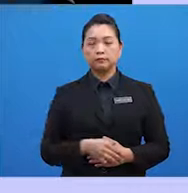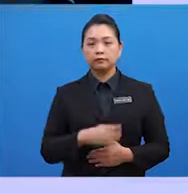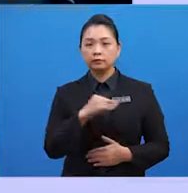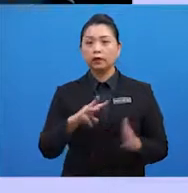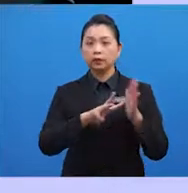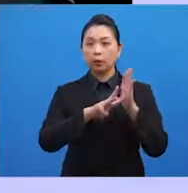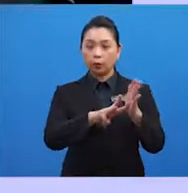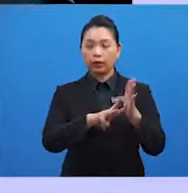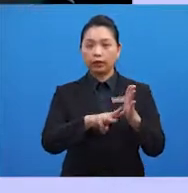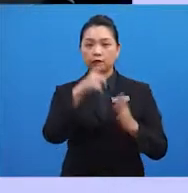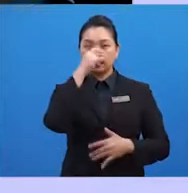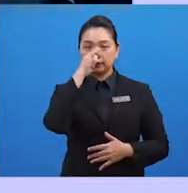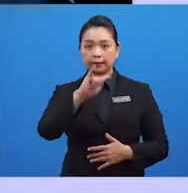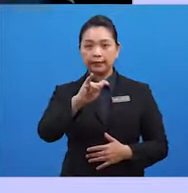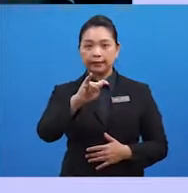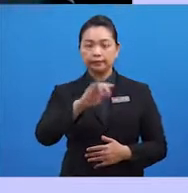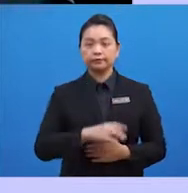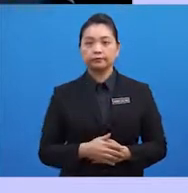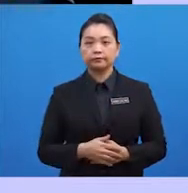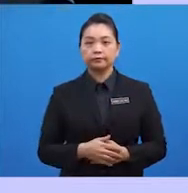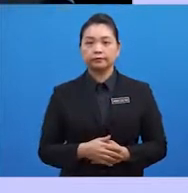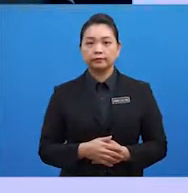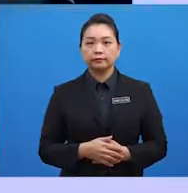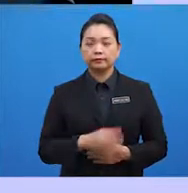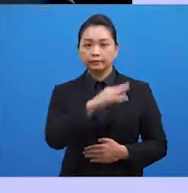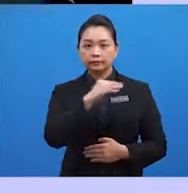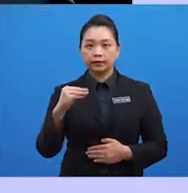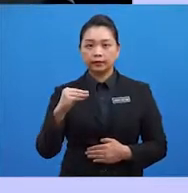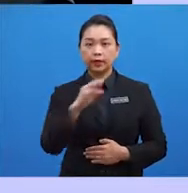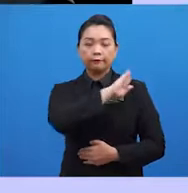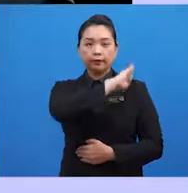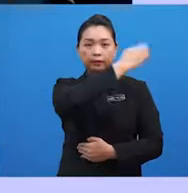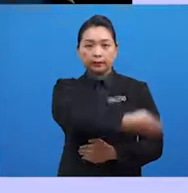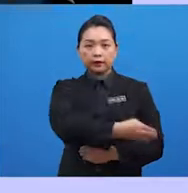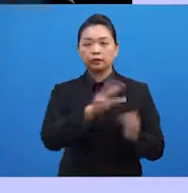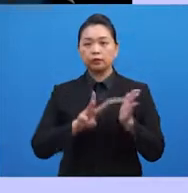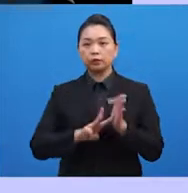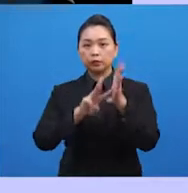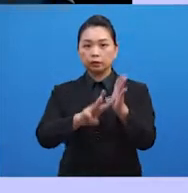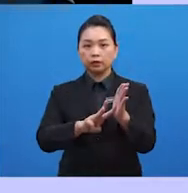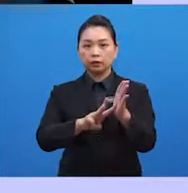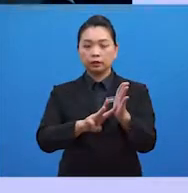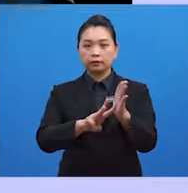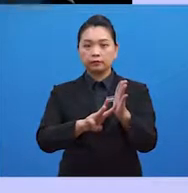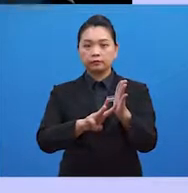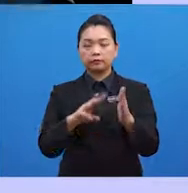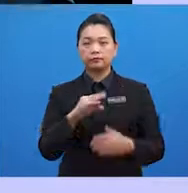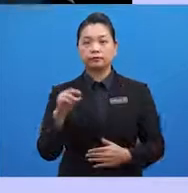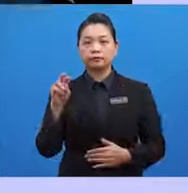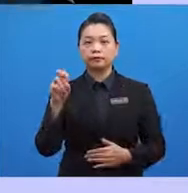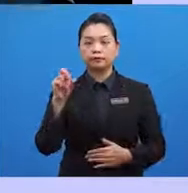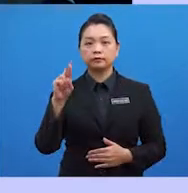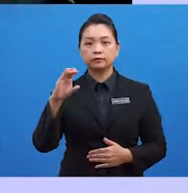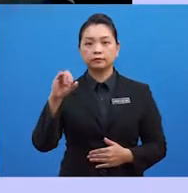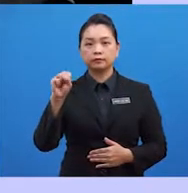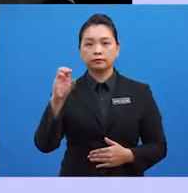diwakili oleh Tanat Koman dan Filipina diwakili oleh Nakiso Aramos.